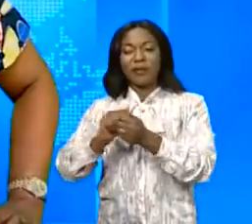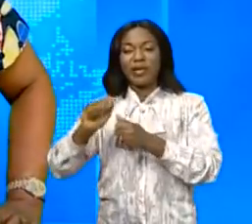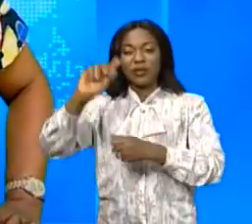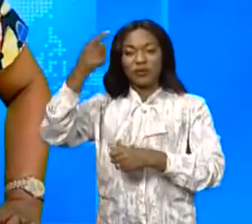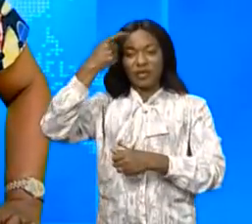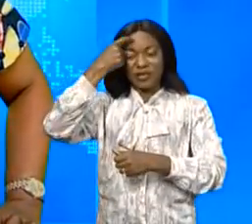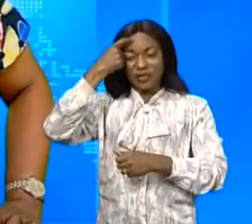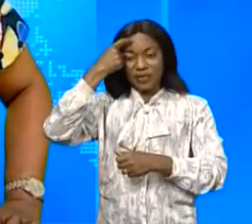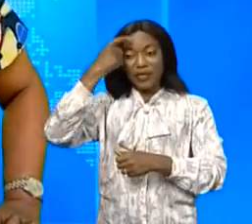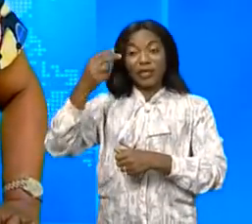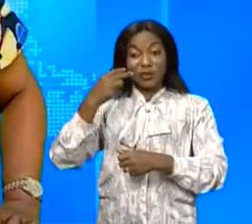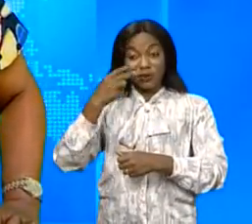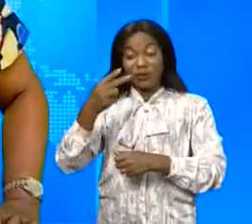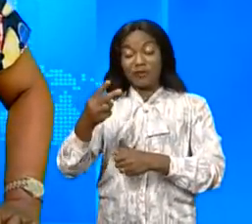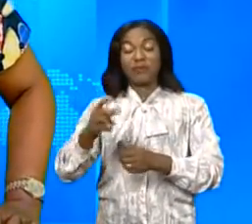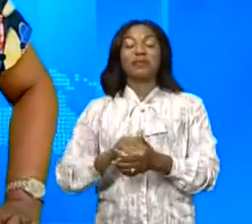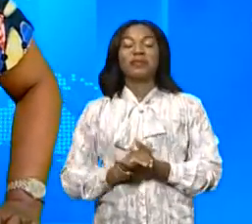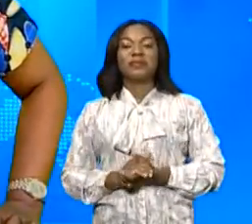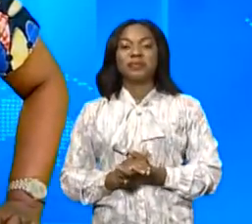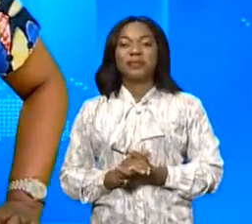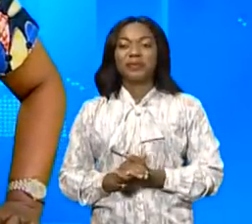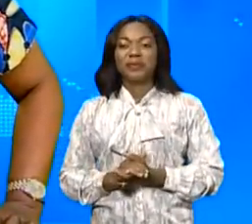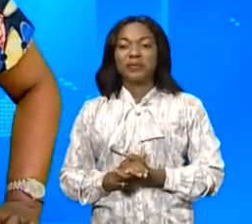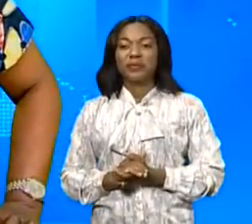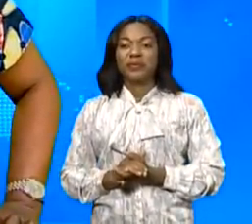-les dans ce condensé fait par nos confrères de Louboumbachi.